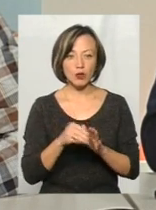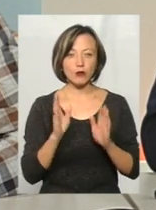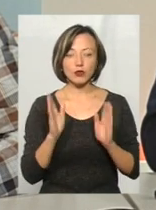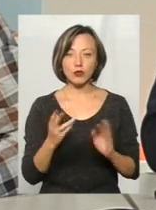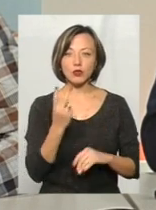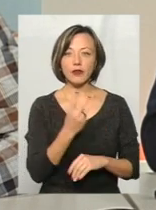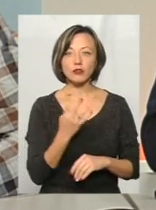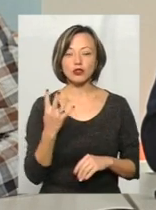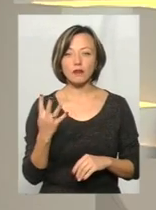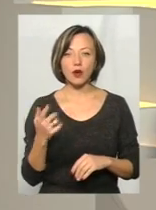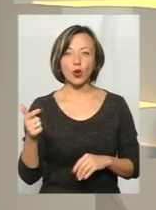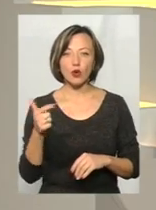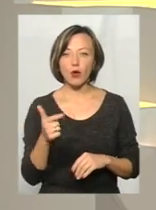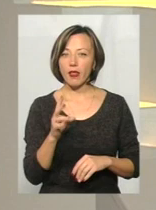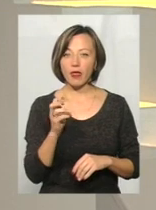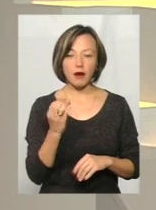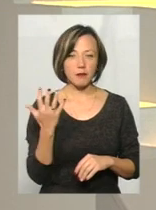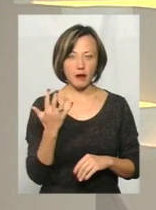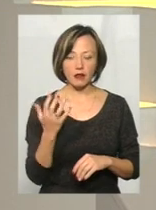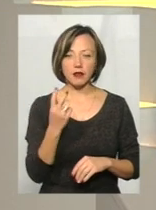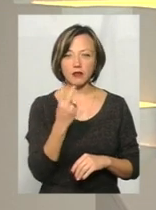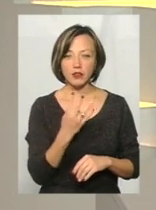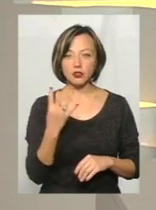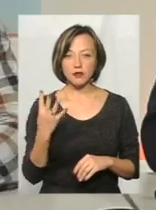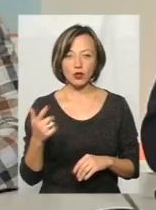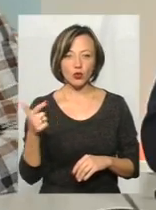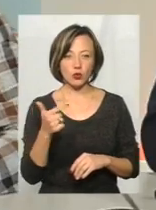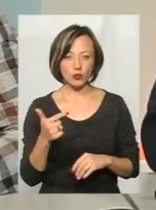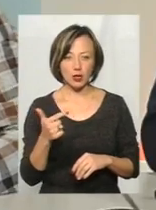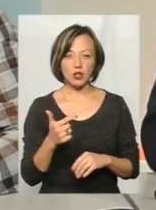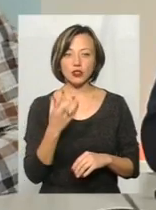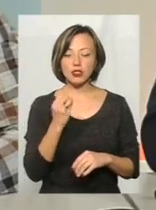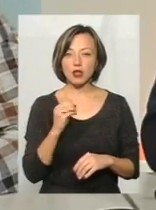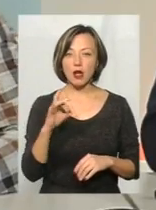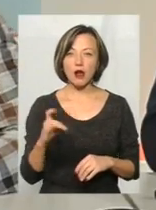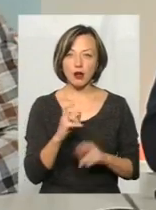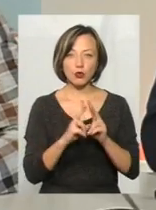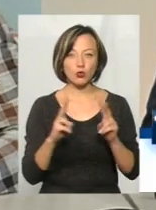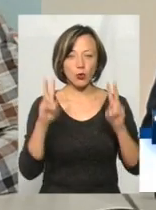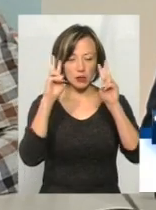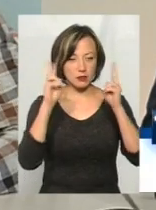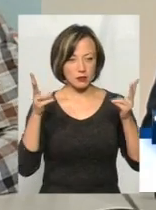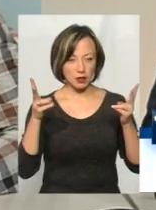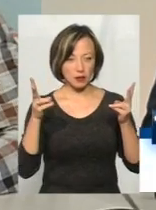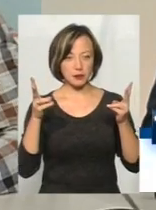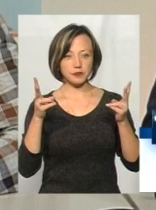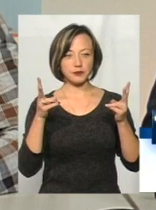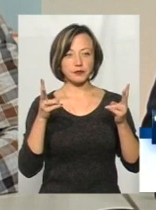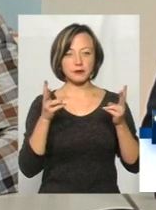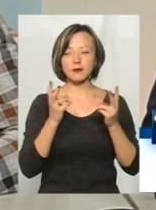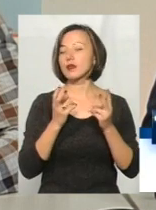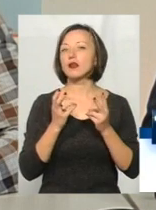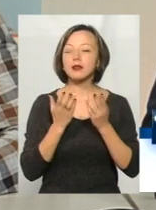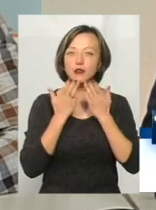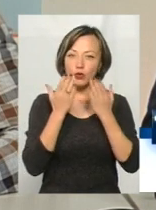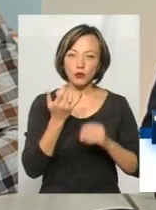24 грудня, не 5. 24 грудня. Тобто, ще раз, для тих, хто не знає, зачитаю,